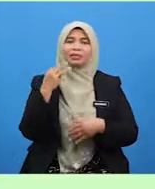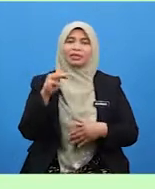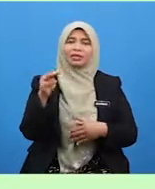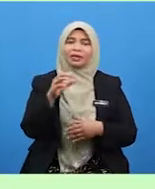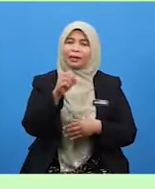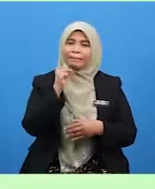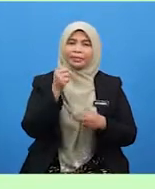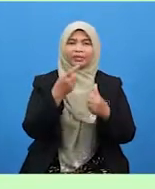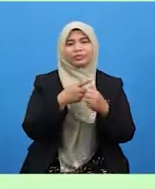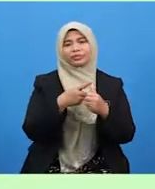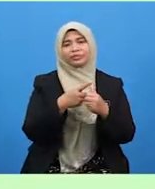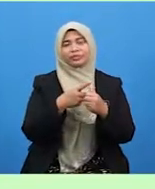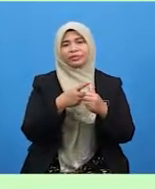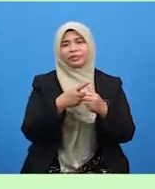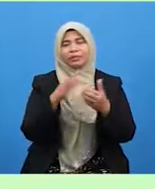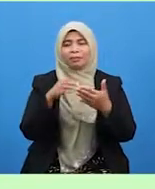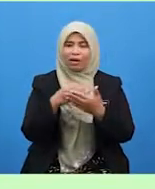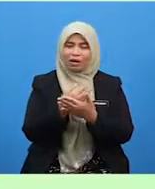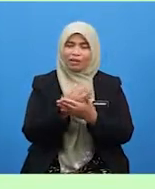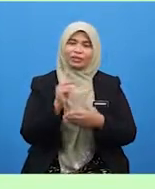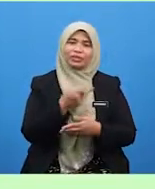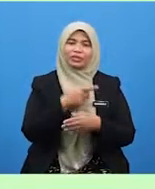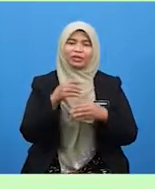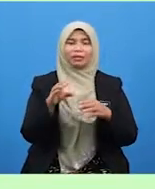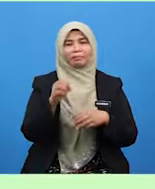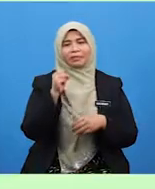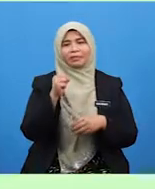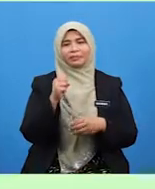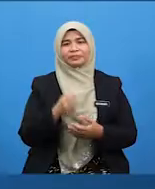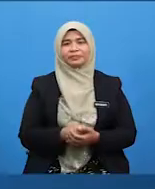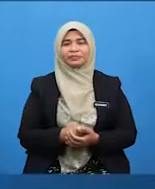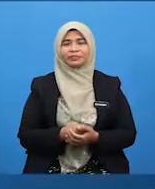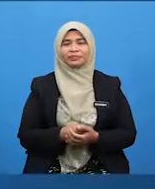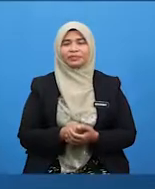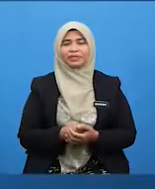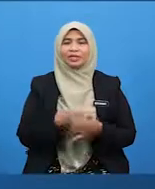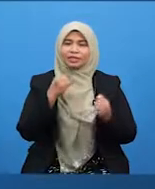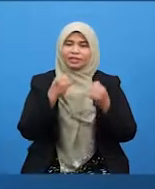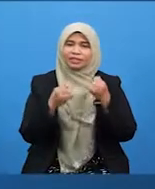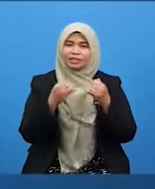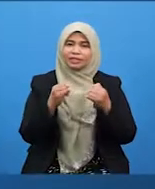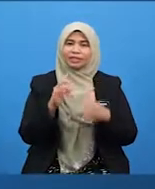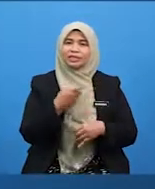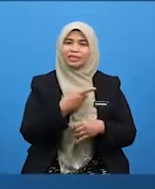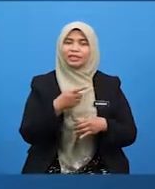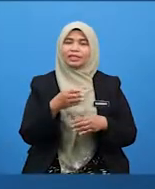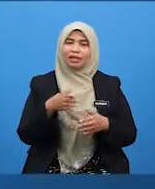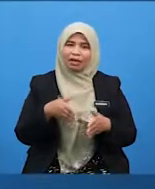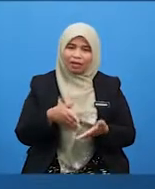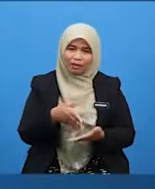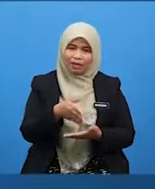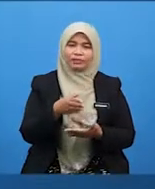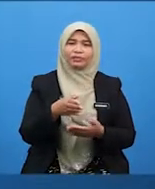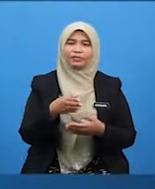ambil terlebih dahulu. Barulah kita ambil. Jika kita lalu di hadapan